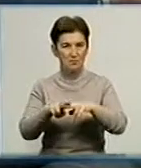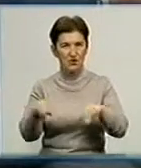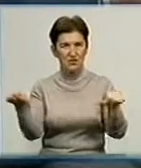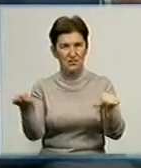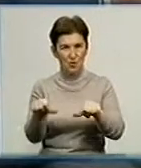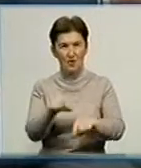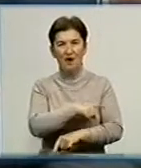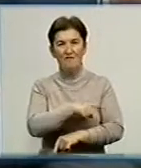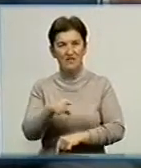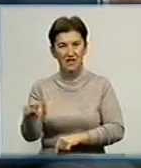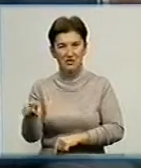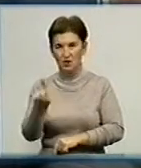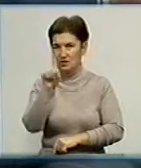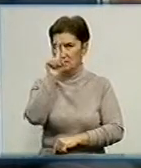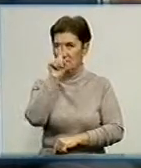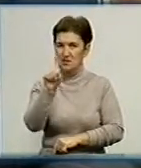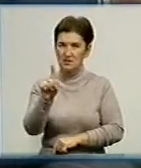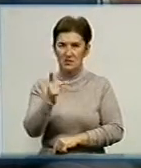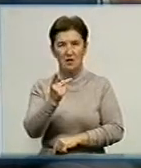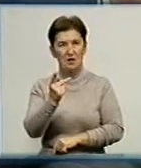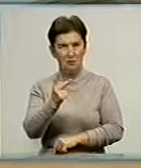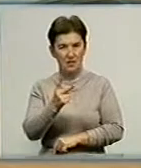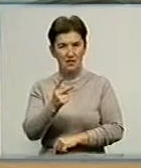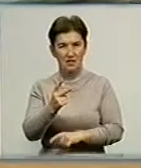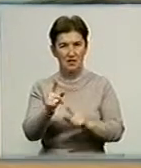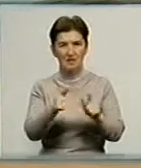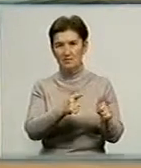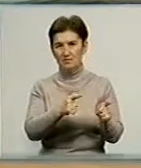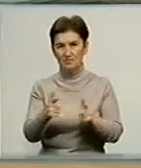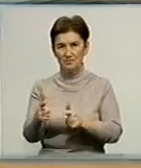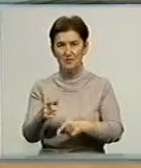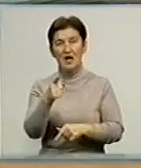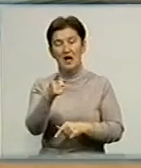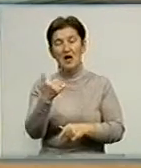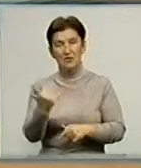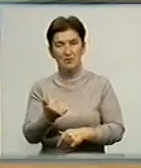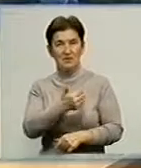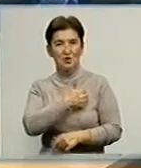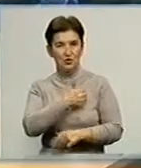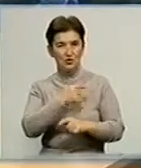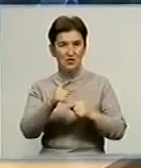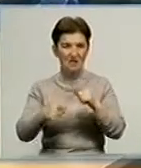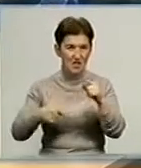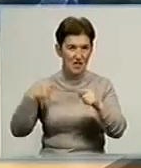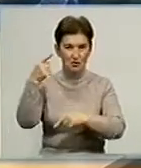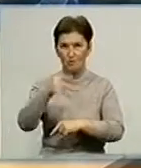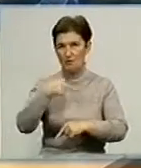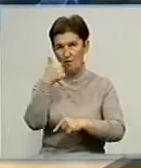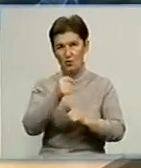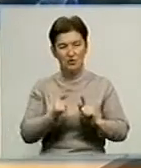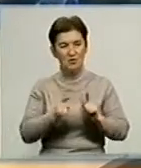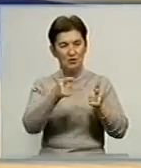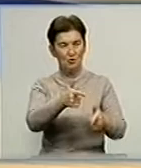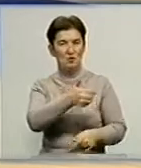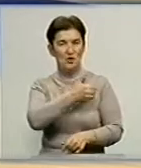місяця-полтора нам зробили паспорт. Тепер Віллі Єл спробує стати студентом вже в наступному році. Вступити